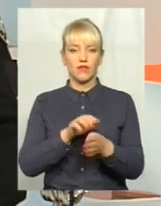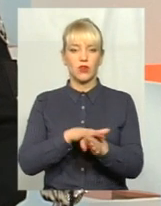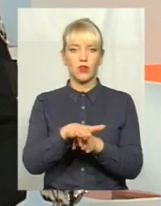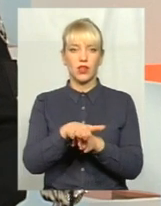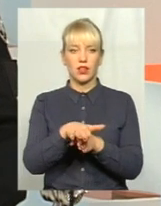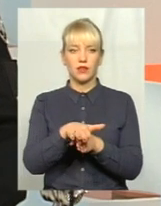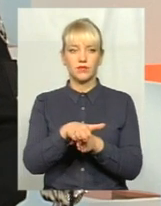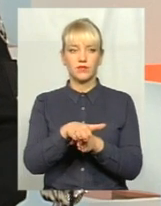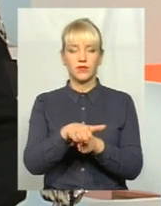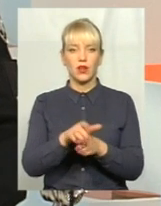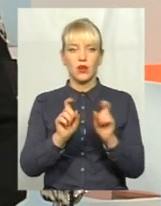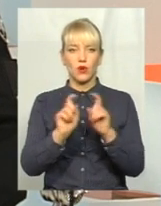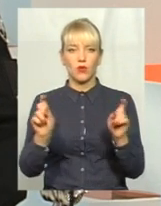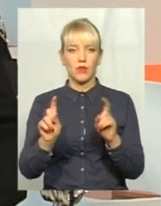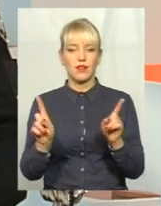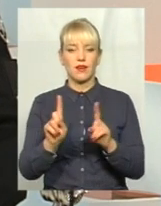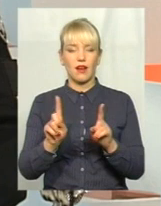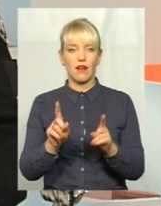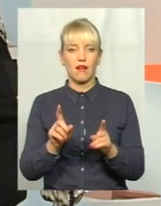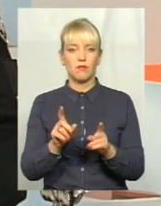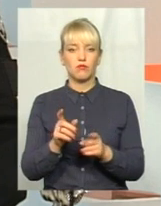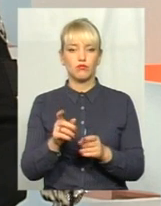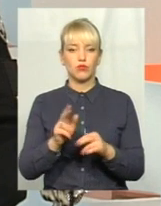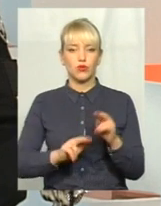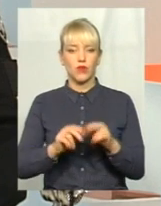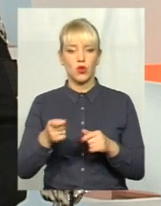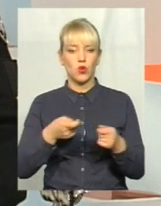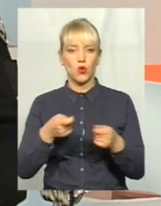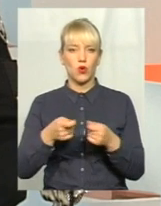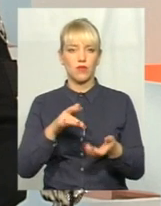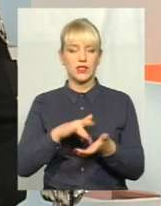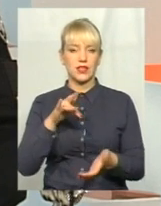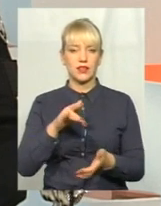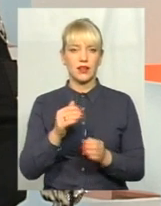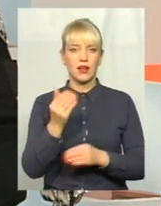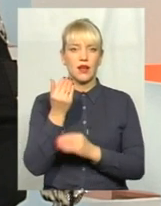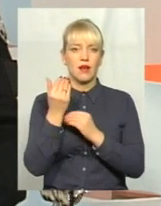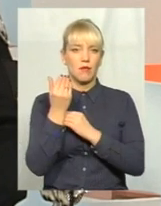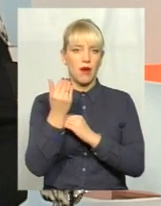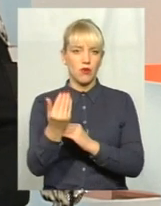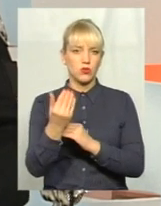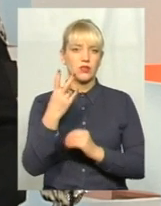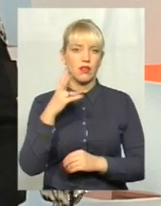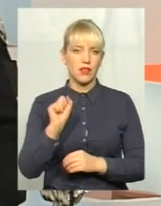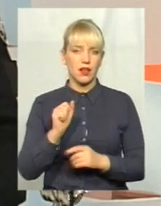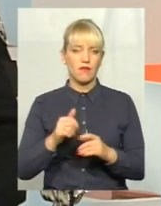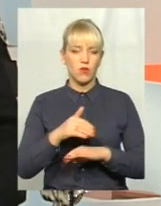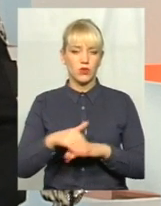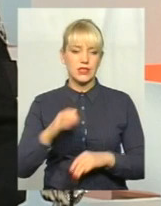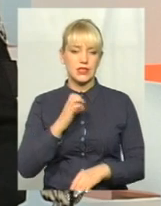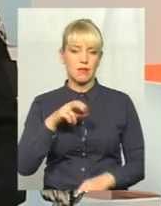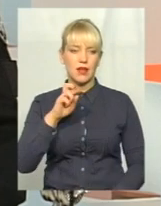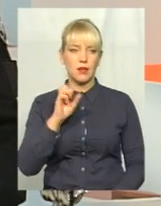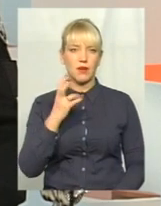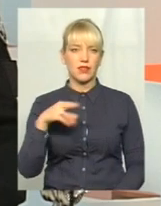компанія, яка будувала торговий центр «Парус» на вулиці Степана Бандери на